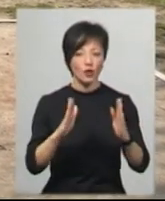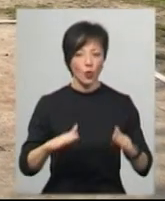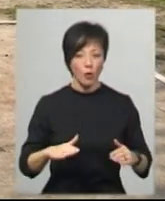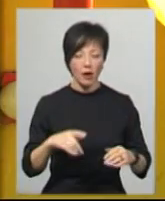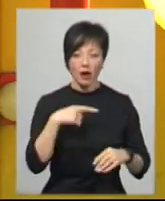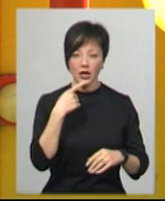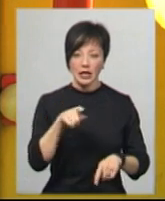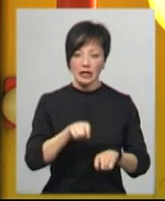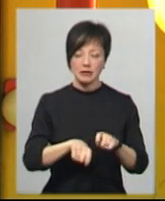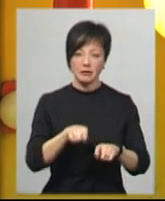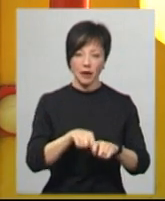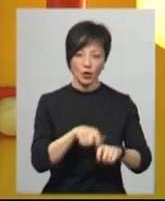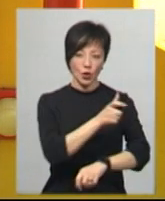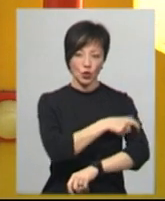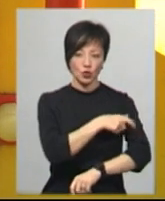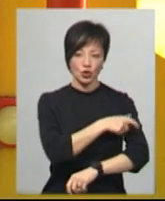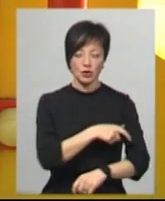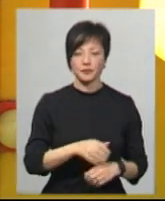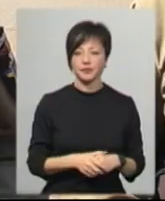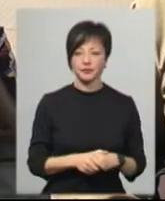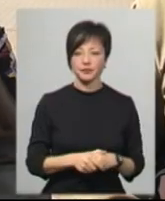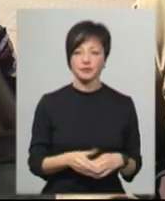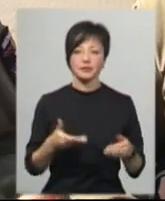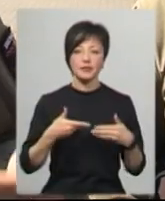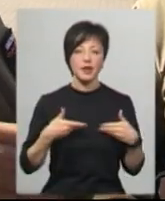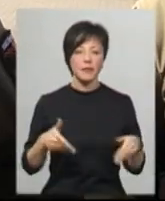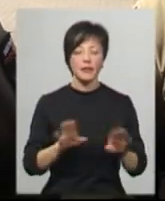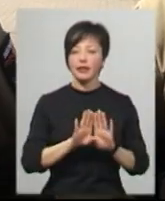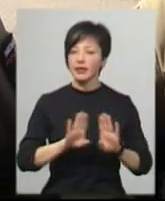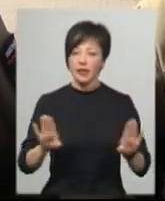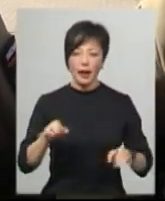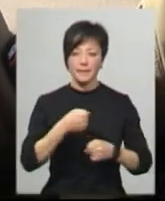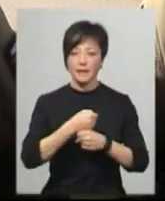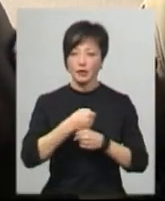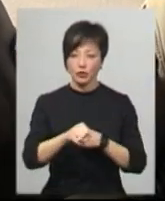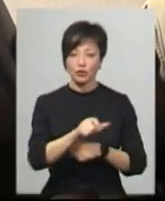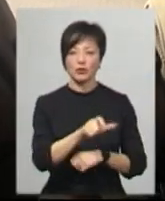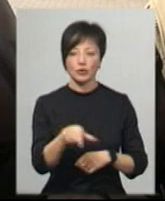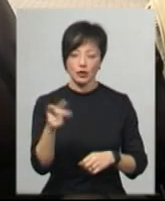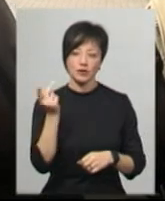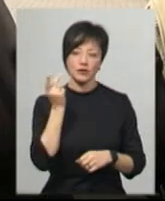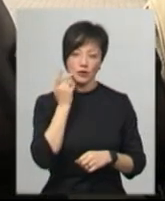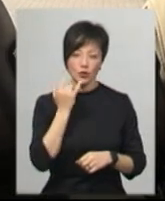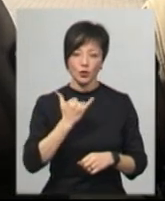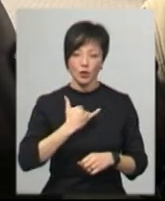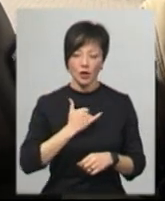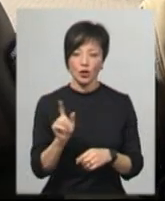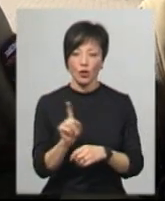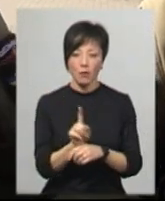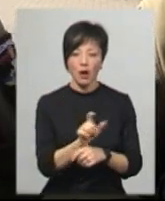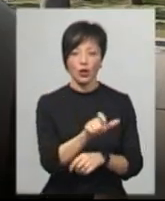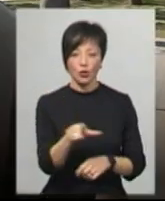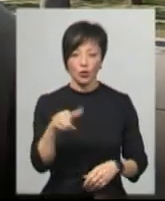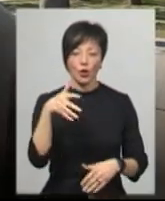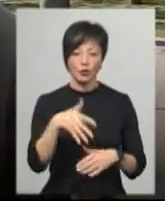інспектор муніципальної дружини Валерій Ковбич. Ми не примушуємо людей, але зазвичай у нас адекватні, нормальні люди, які розуміють, що